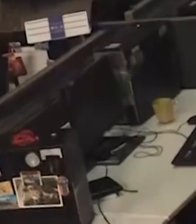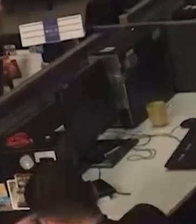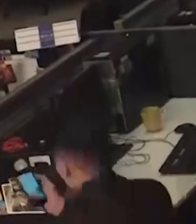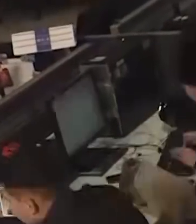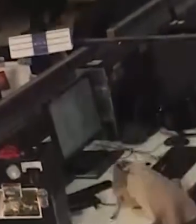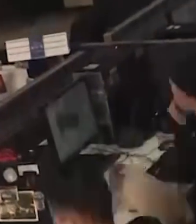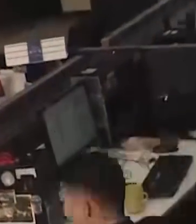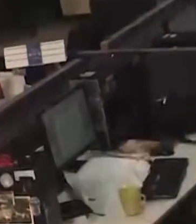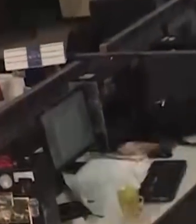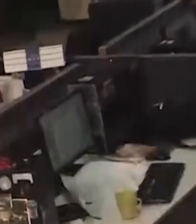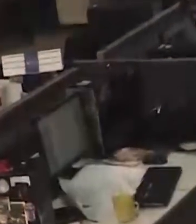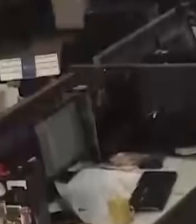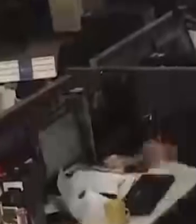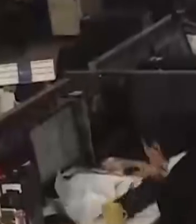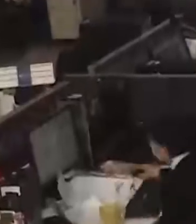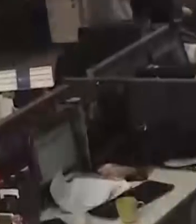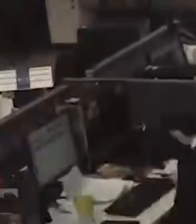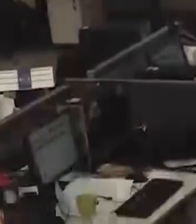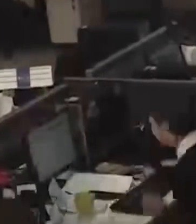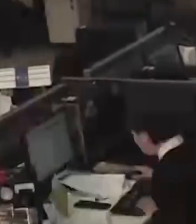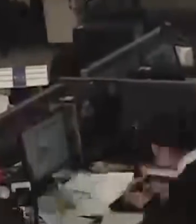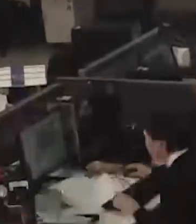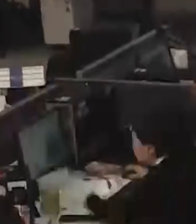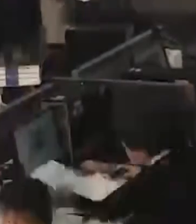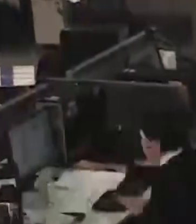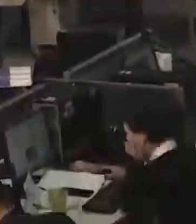сәлден сон